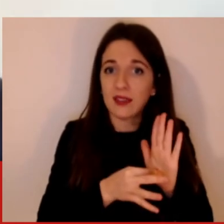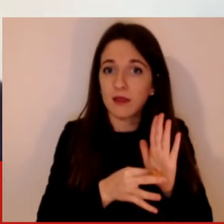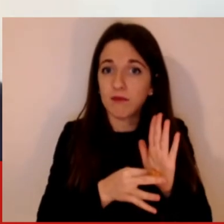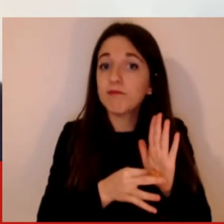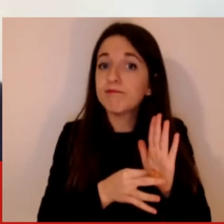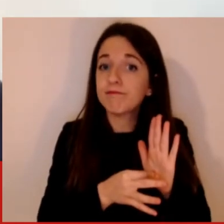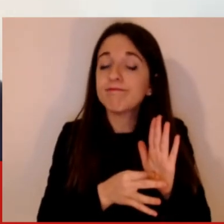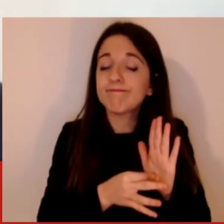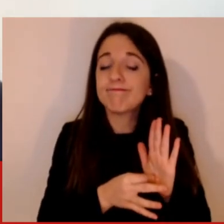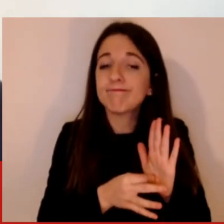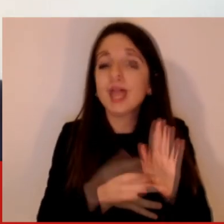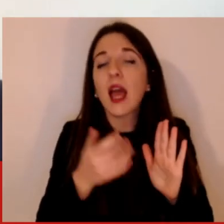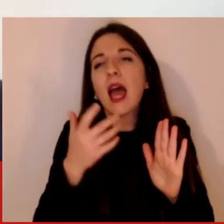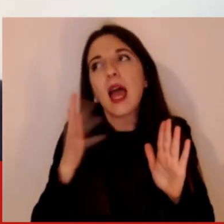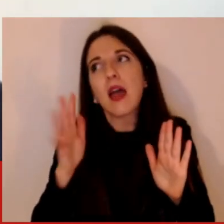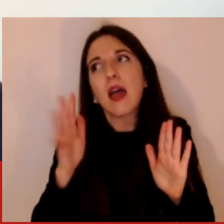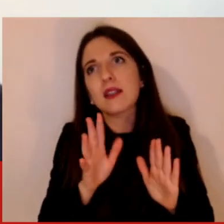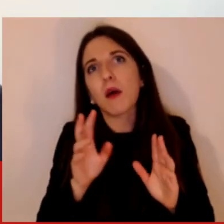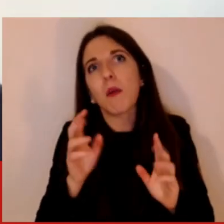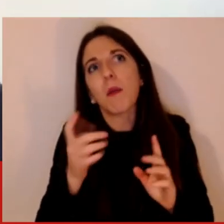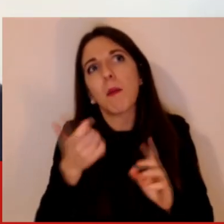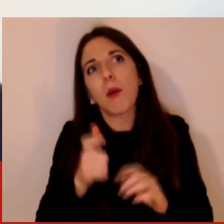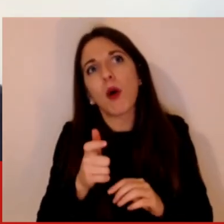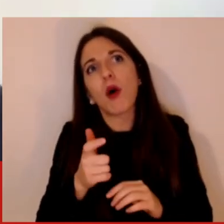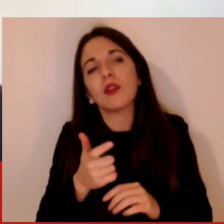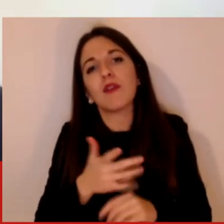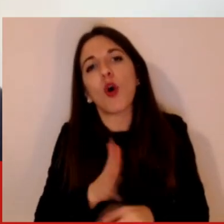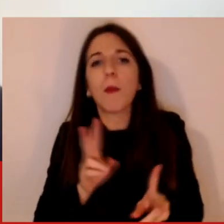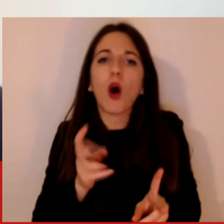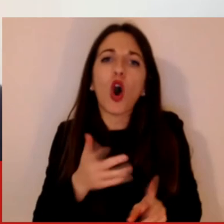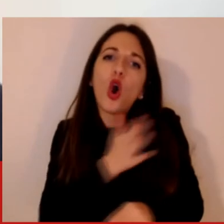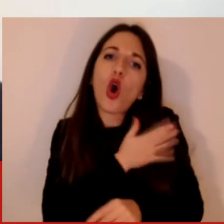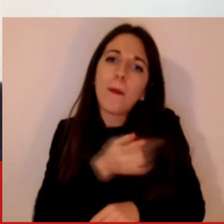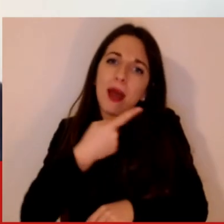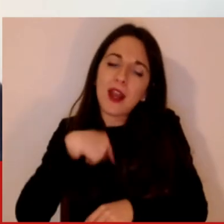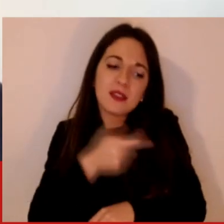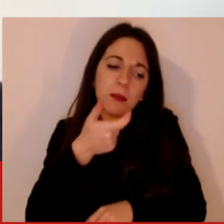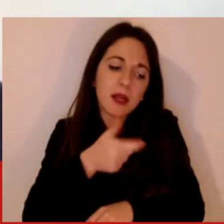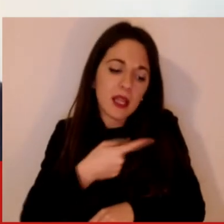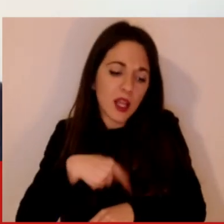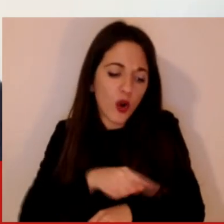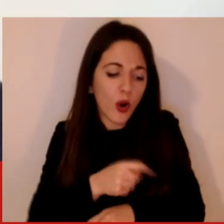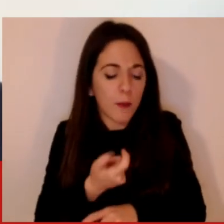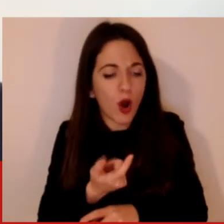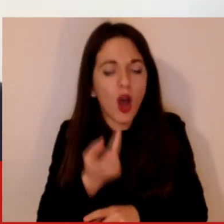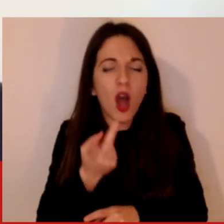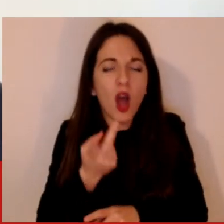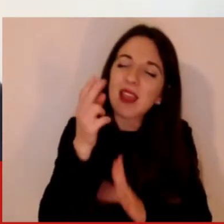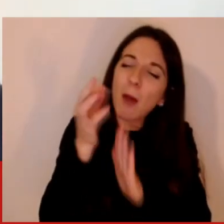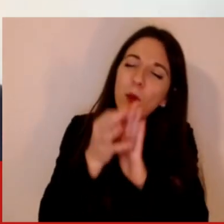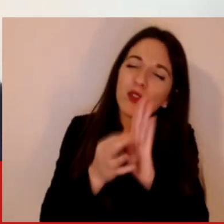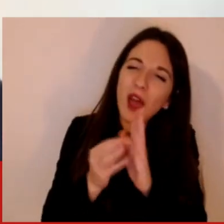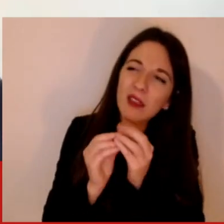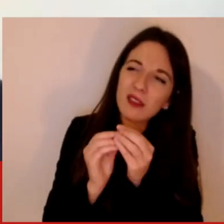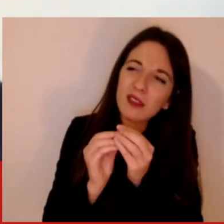intorno a questi dati e come li usiamo, che è una cosa molto più complessa, in qualche modo è come riusciamo realmente ad